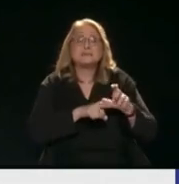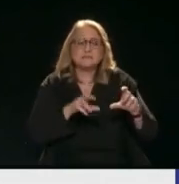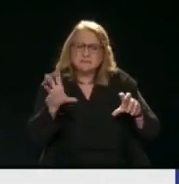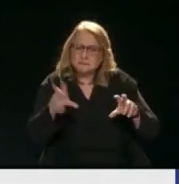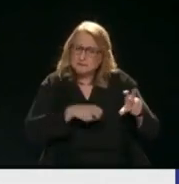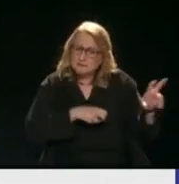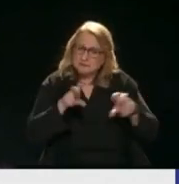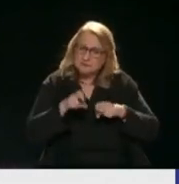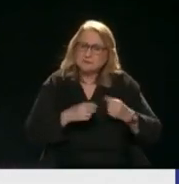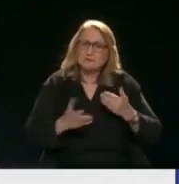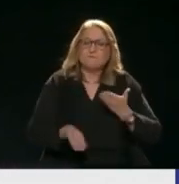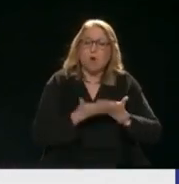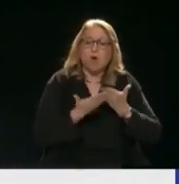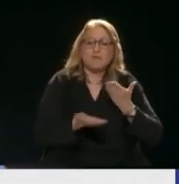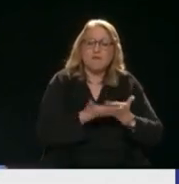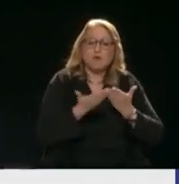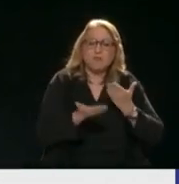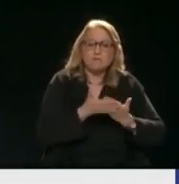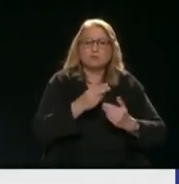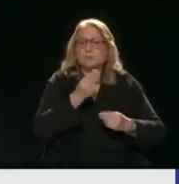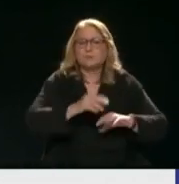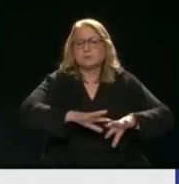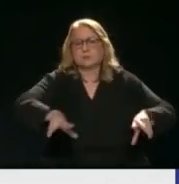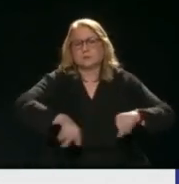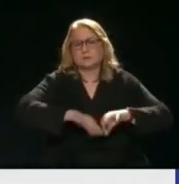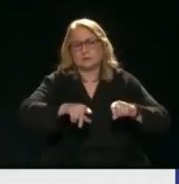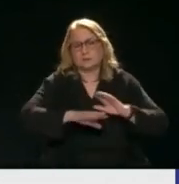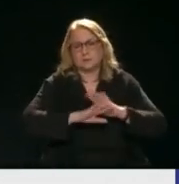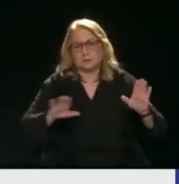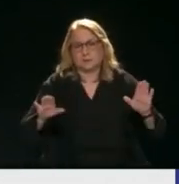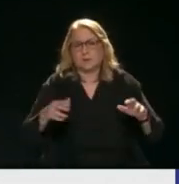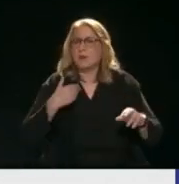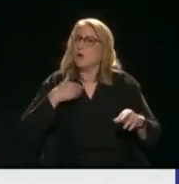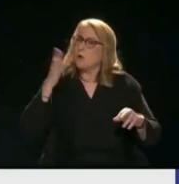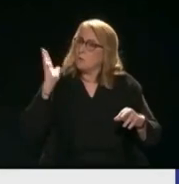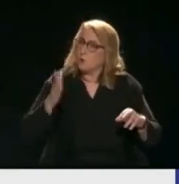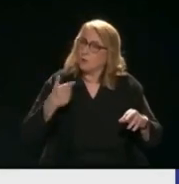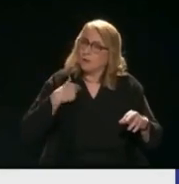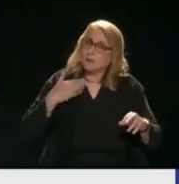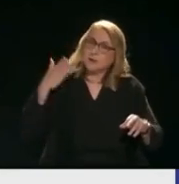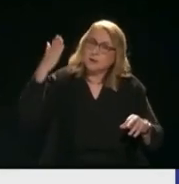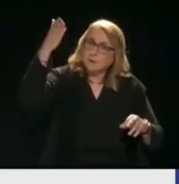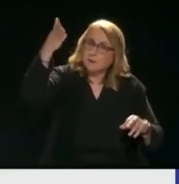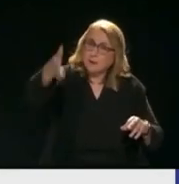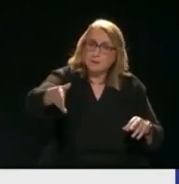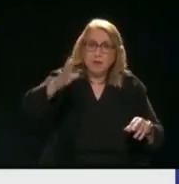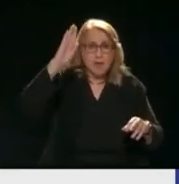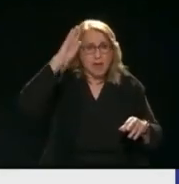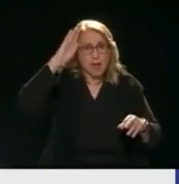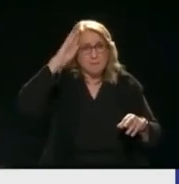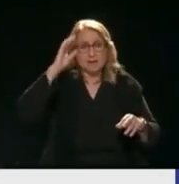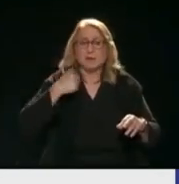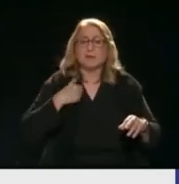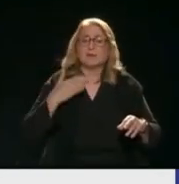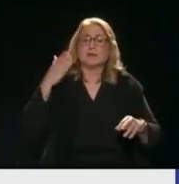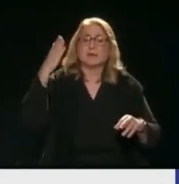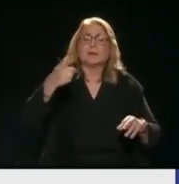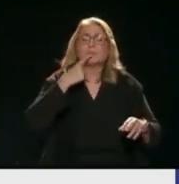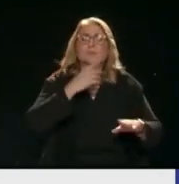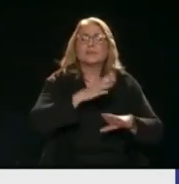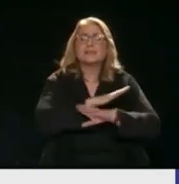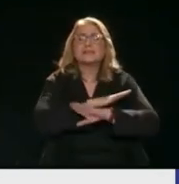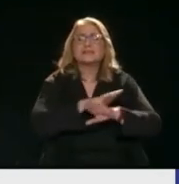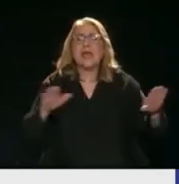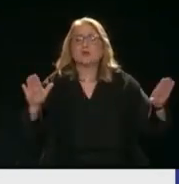Είναι δυνατό να πάμε εμείς στην Αμερική Και να πούμε Κοιτάτε από εδώ και πέρα Τέλος Όλοι θα είστε με αυτό το δόγμα Ή με αυτή την πίστη